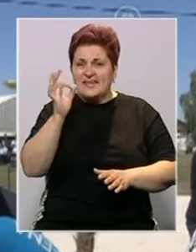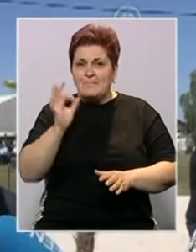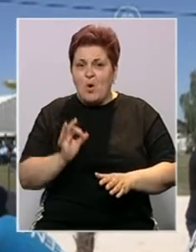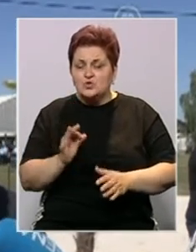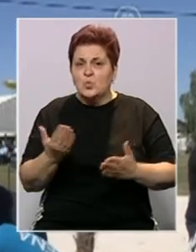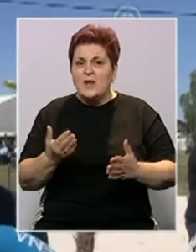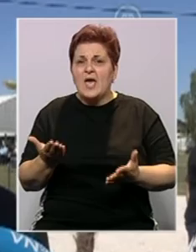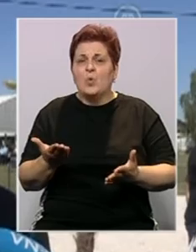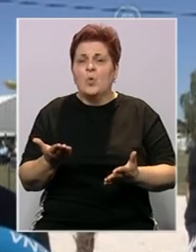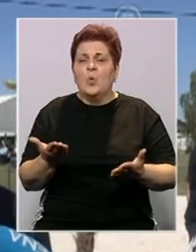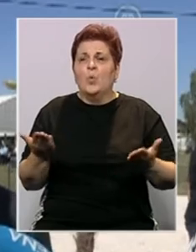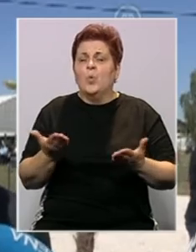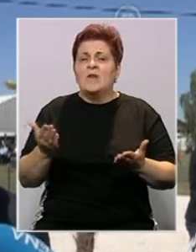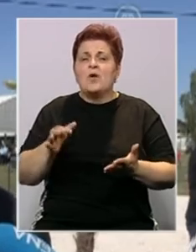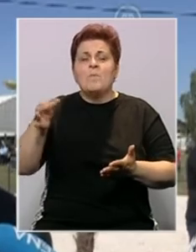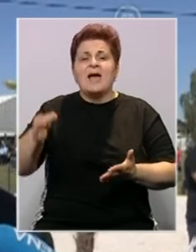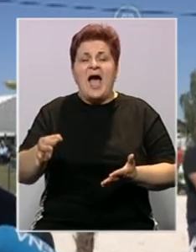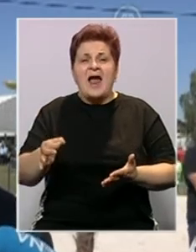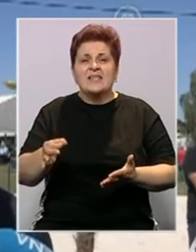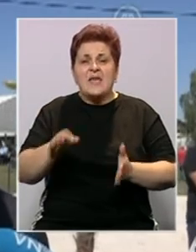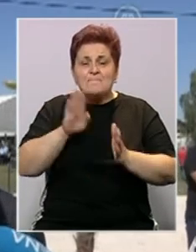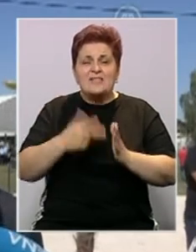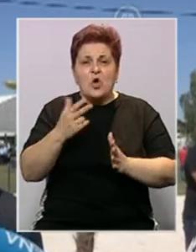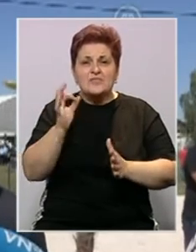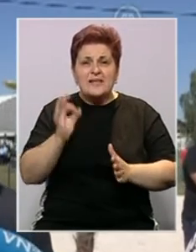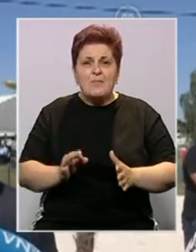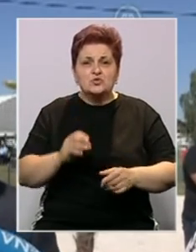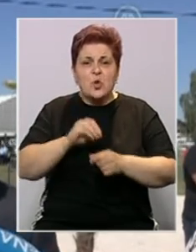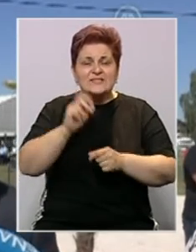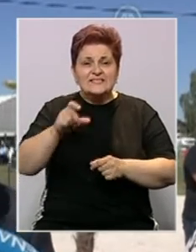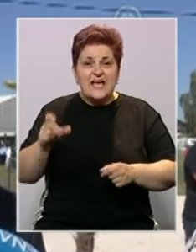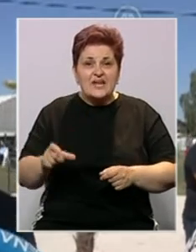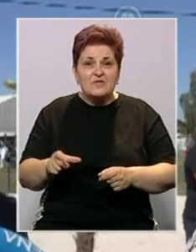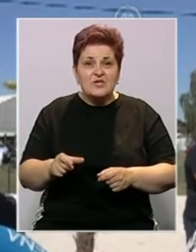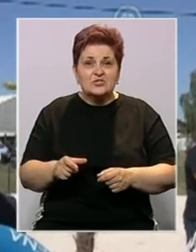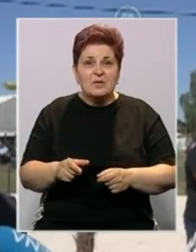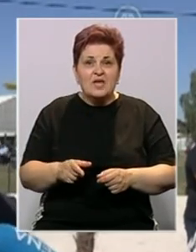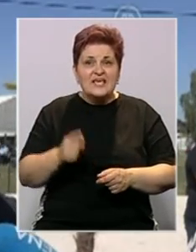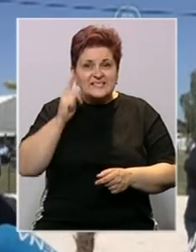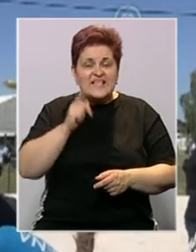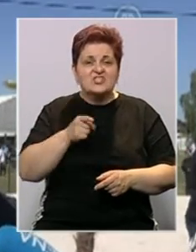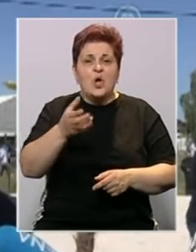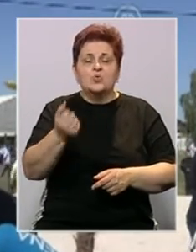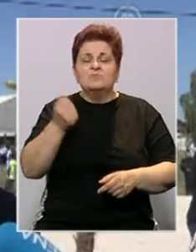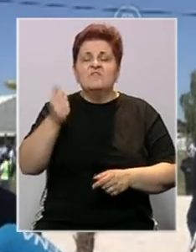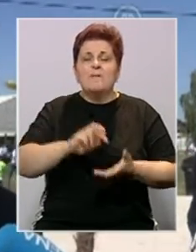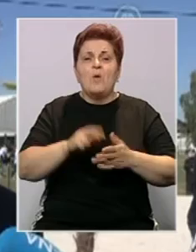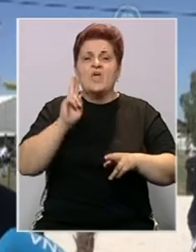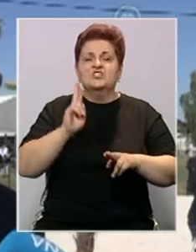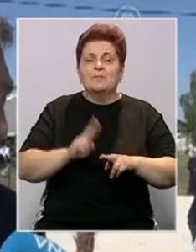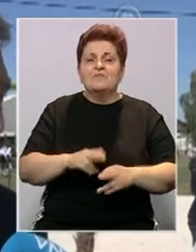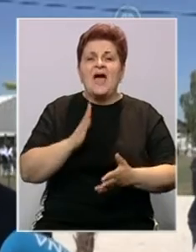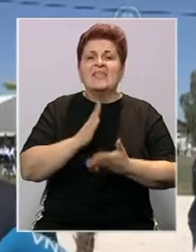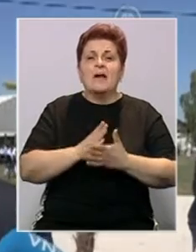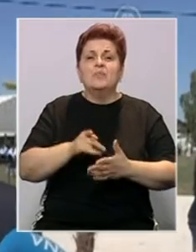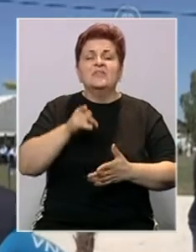stanovništva, zapravo oduzimate njegova politička prava da bude